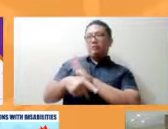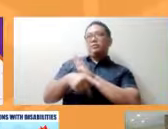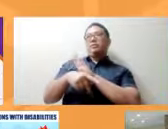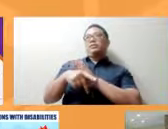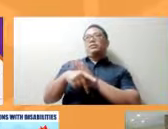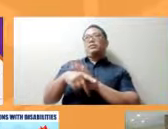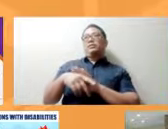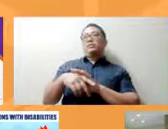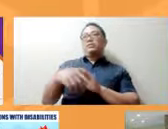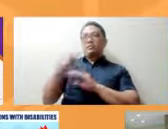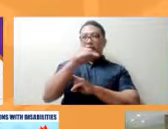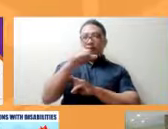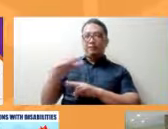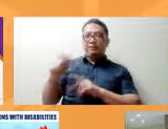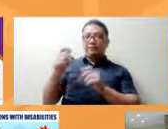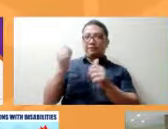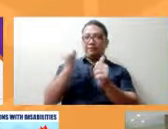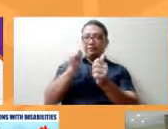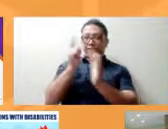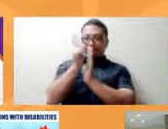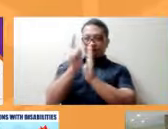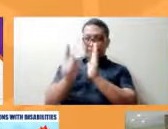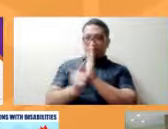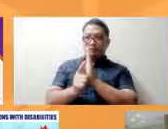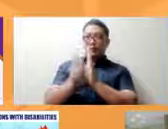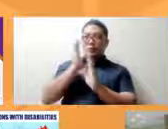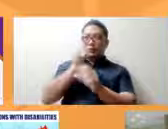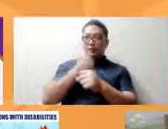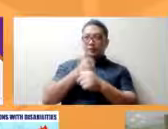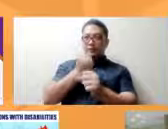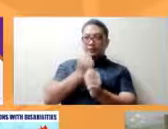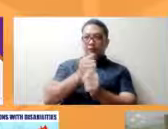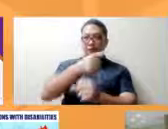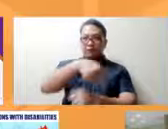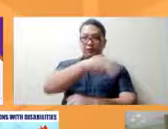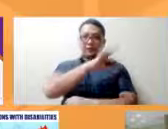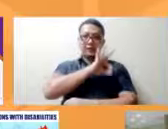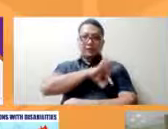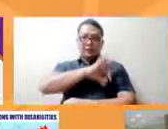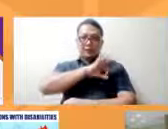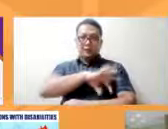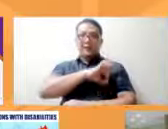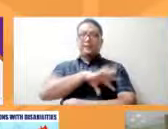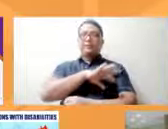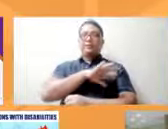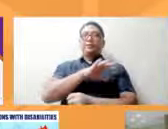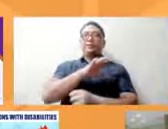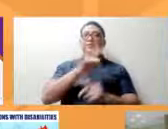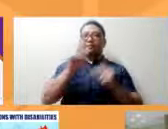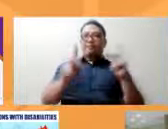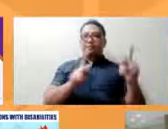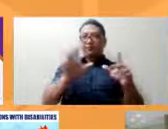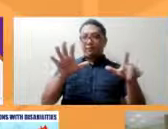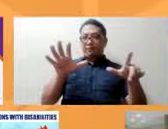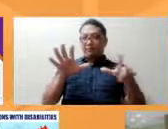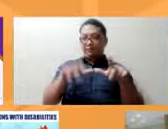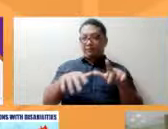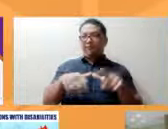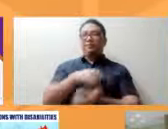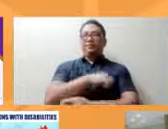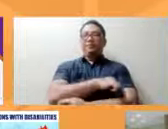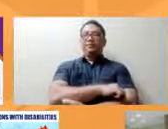anumang batas na gagawin ng ating mga representante